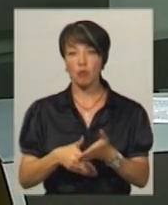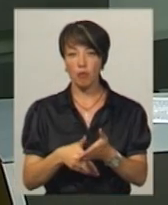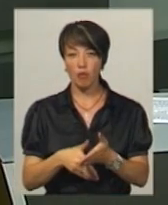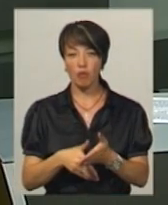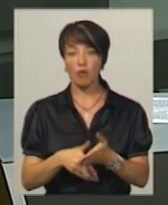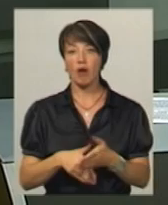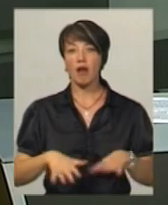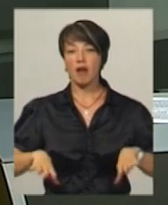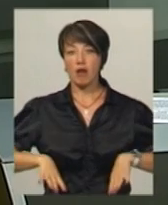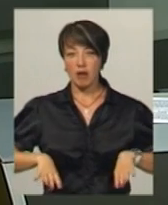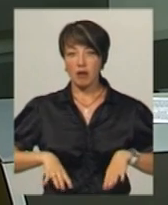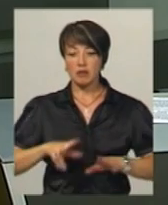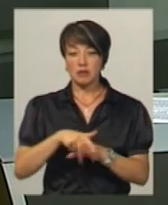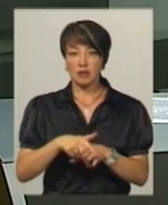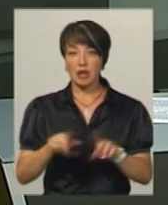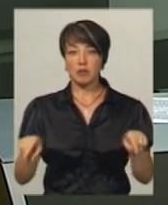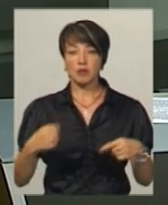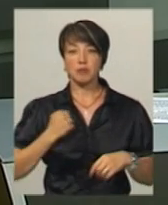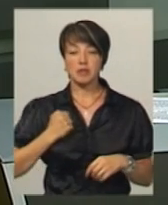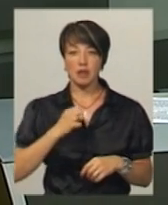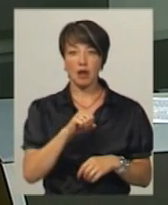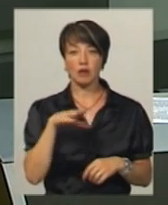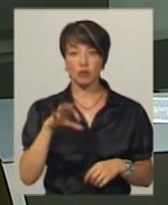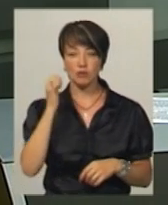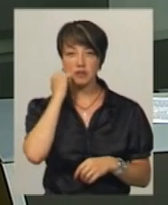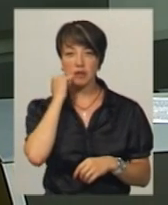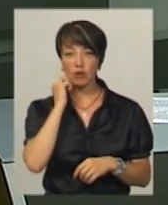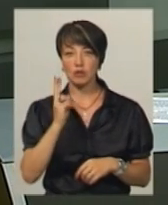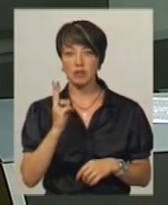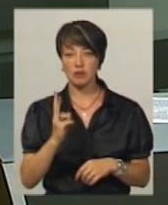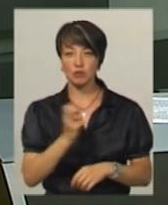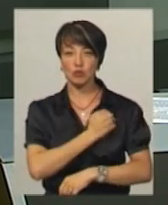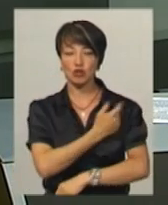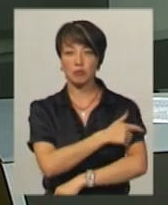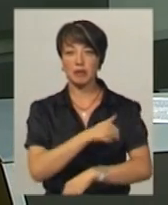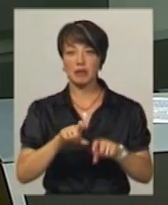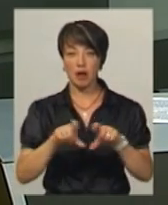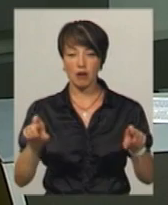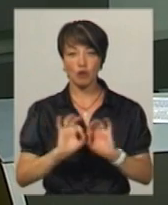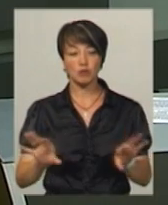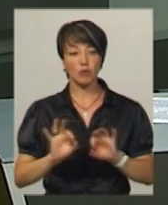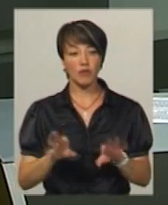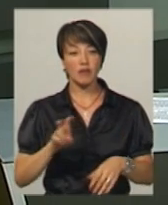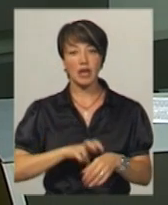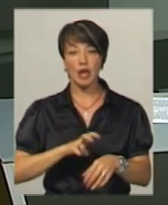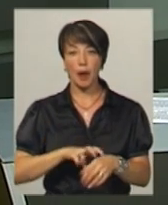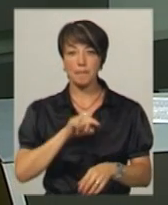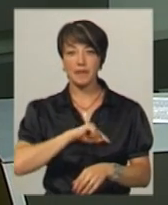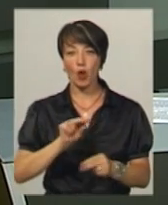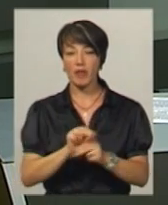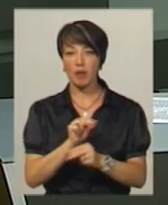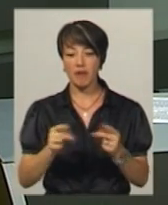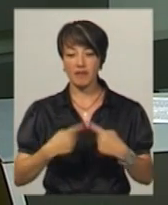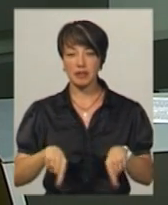верхової їзди реабілітують бійців операції об'єднаних сил у Староконстантинівському шпиталі. Про це розповів лікар-психотерапевт